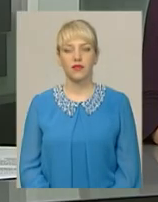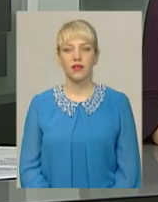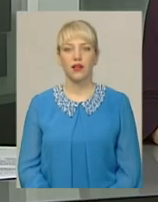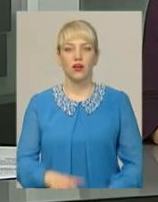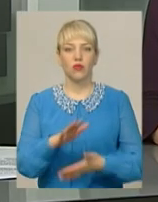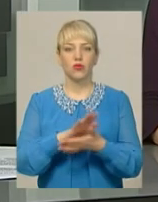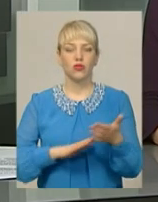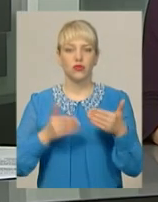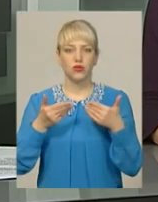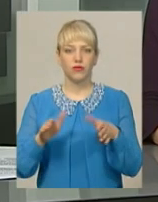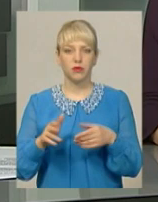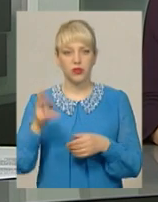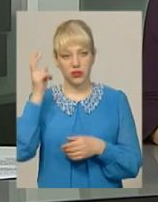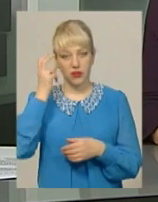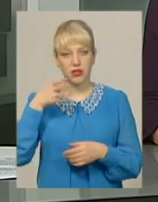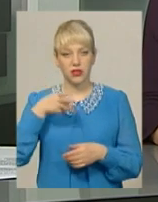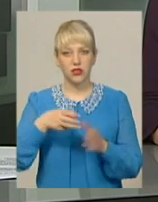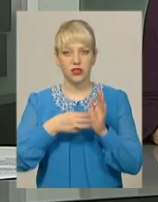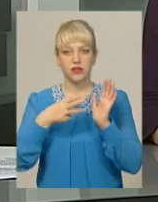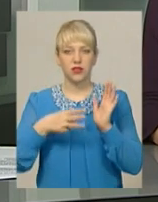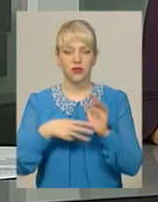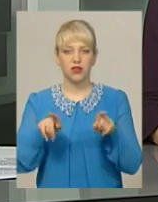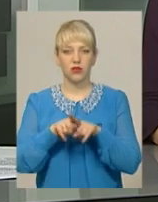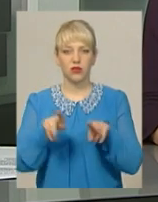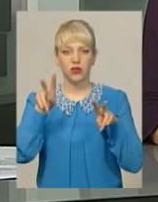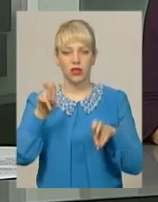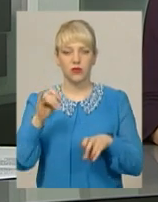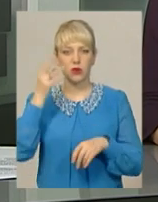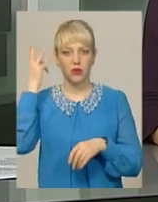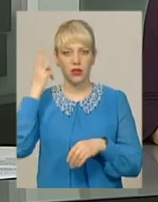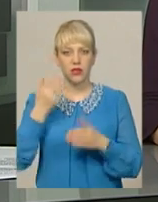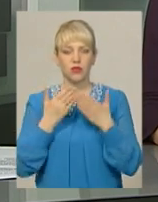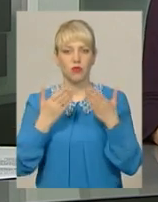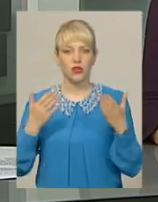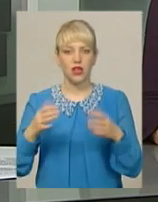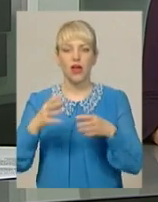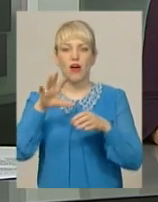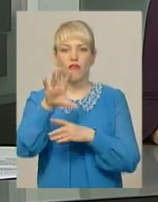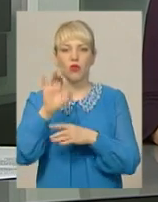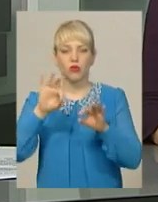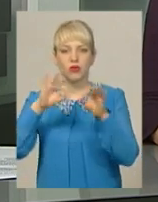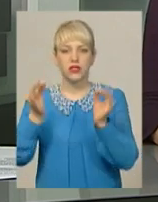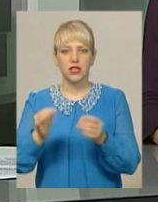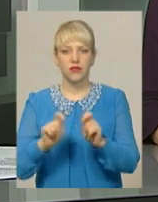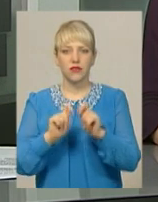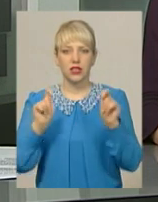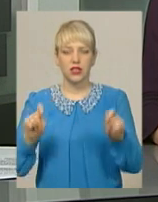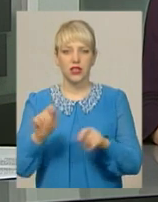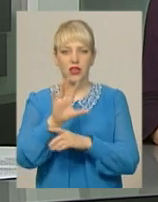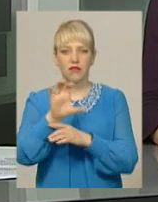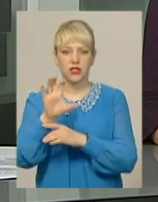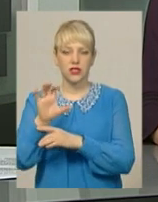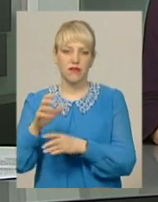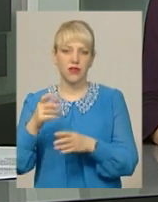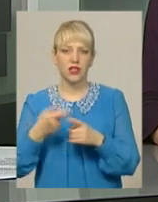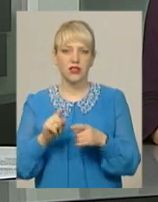Продовжуємо випуск. Київ-2018. Під такою назвою у Хмельницькому музеї студії фотомистецтва відкрилася виставка «Світлин». Це